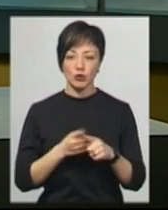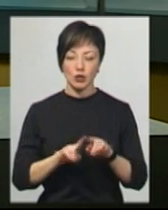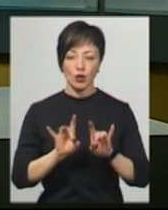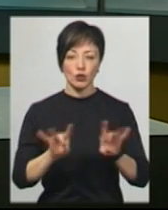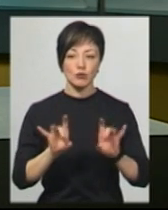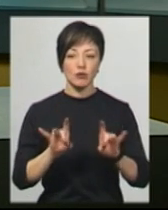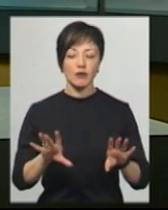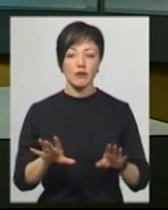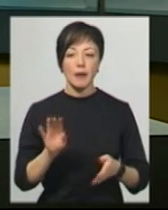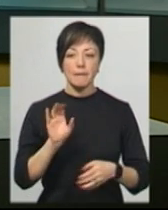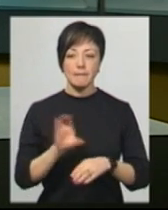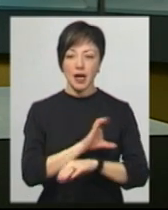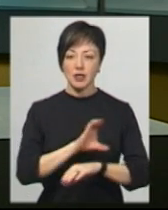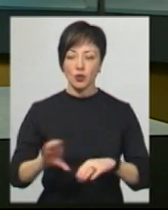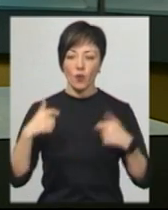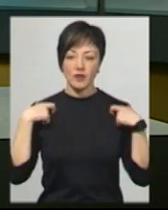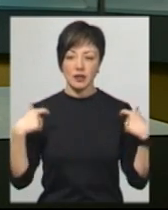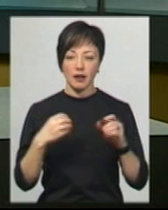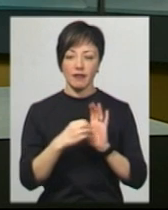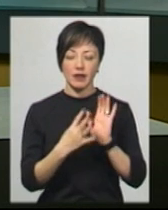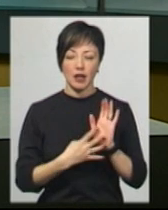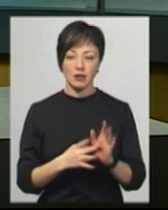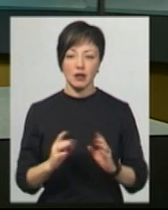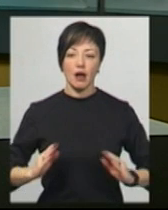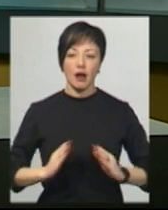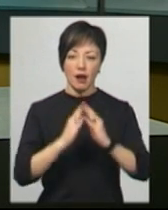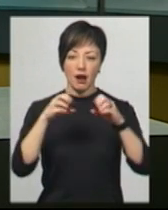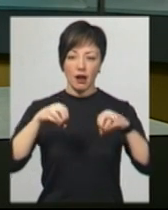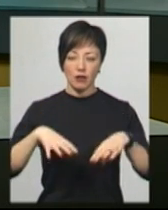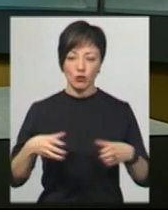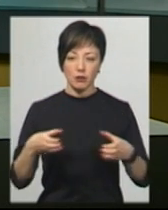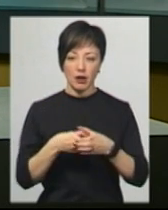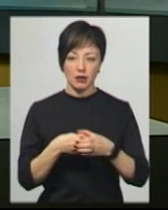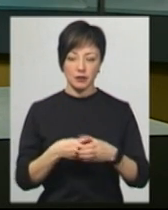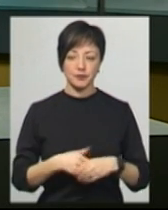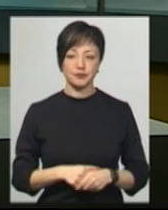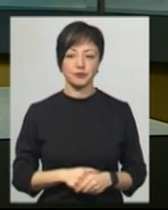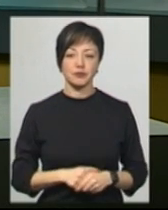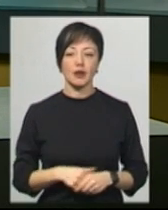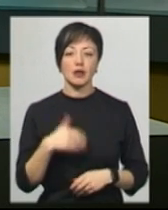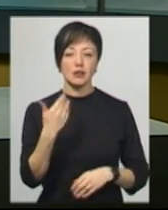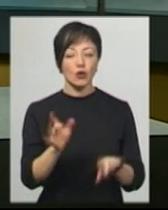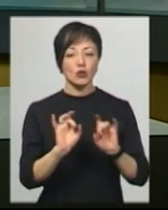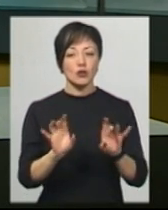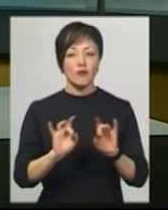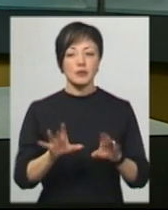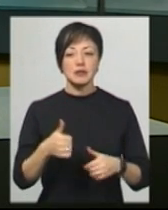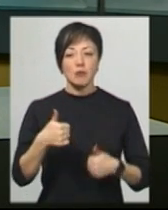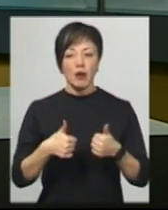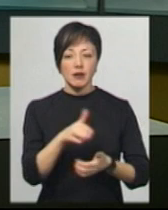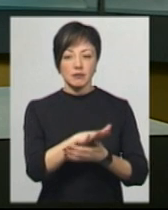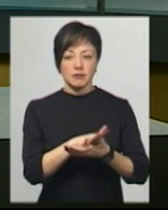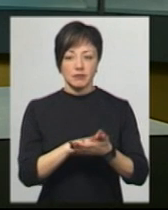Суспільному розповів пресофіцер 19-ї ракетної бригади «Свята Варвара» Олексій Наконечний. За його словами, змагання